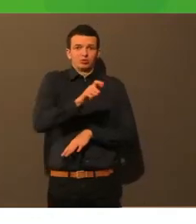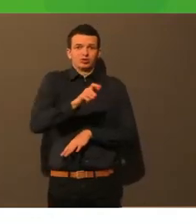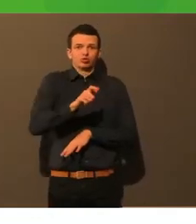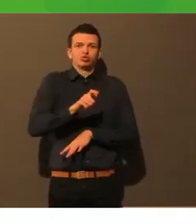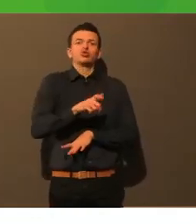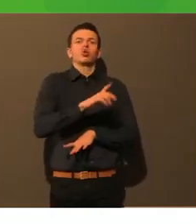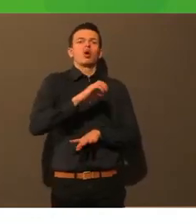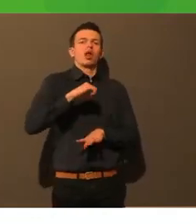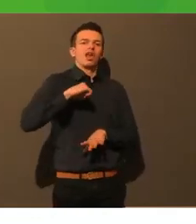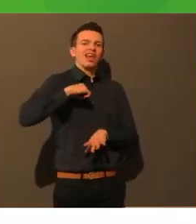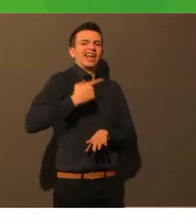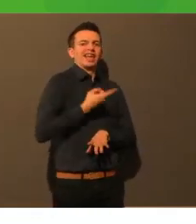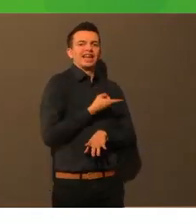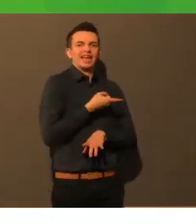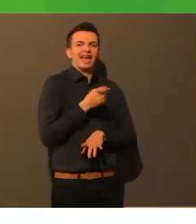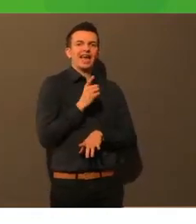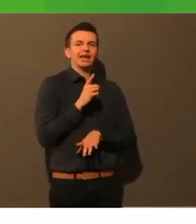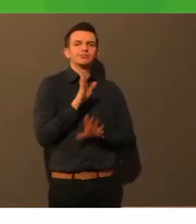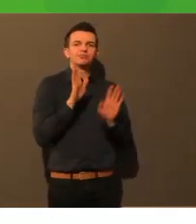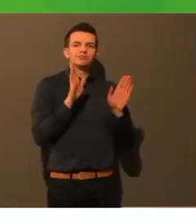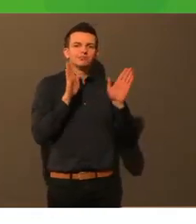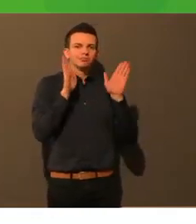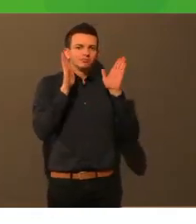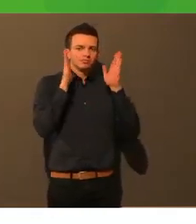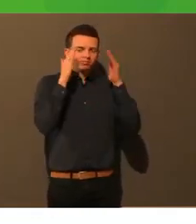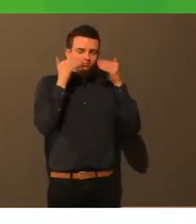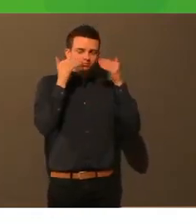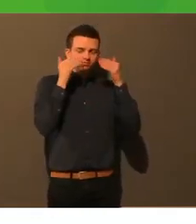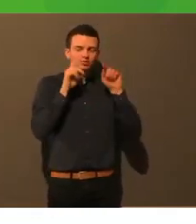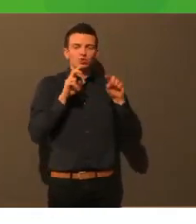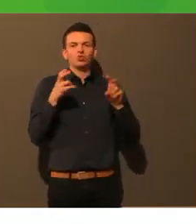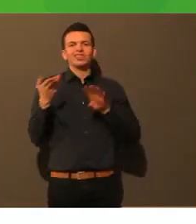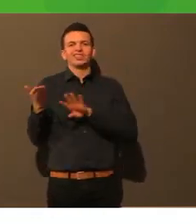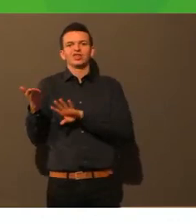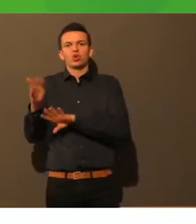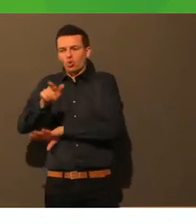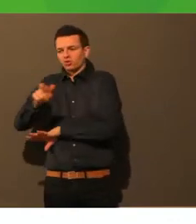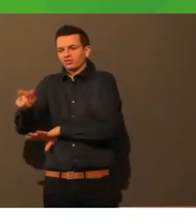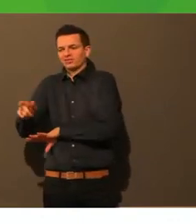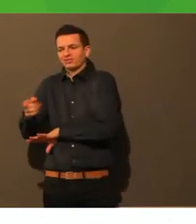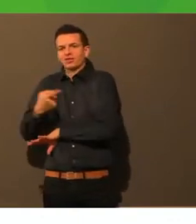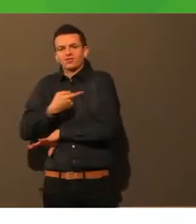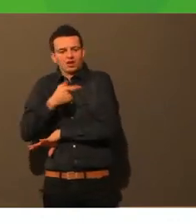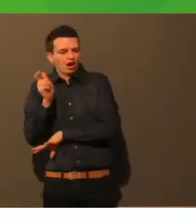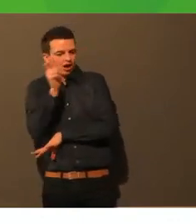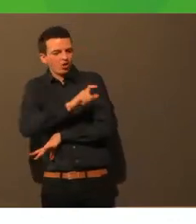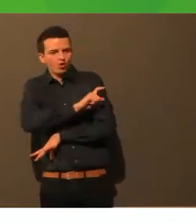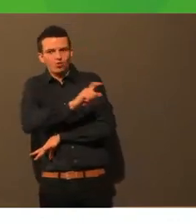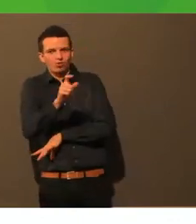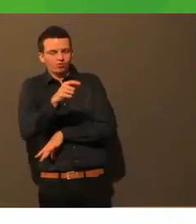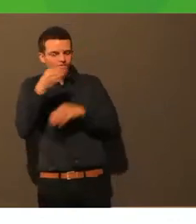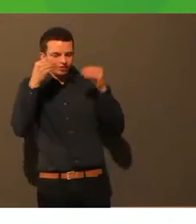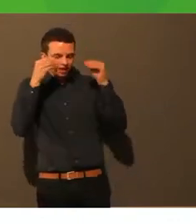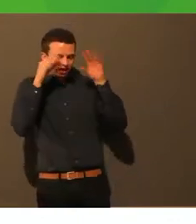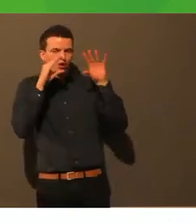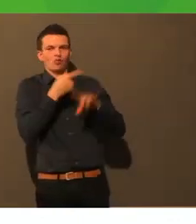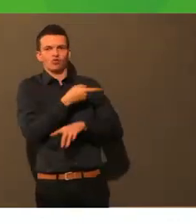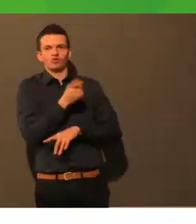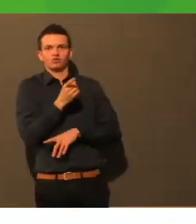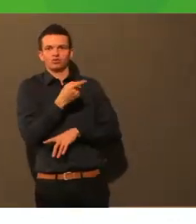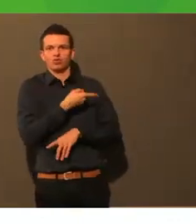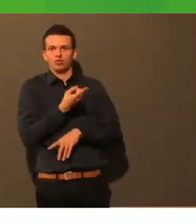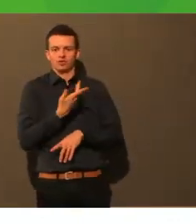Wenn ich mir jetzt mal angucke, wie sieht die, wer ist gestorben hier in Augsburg? Das sind dann